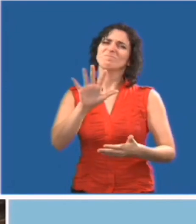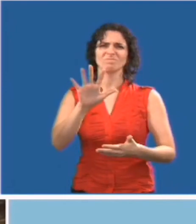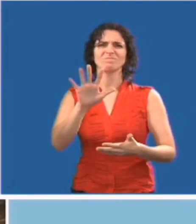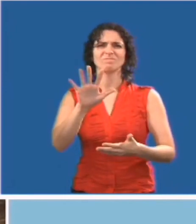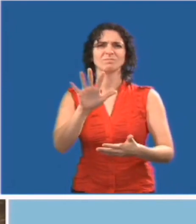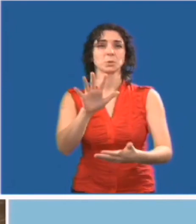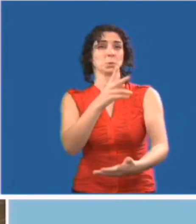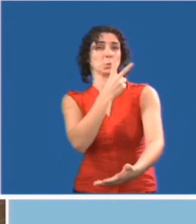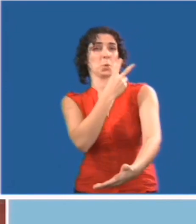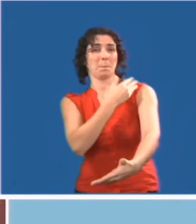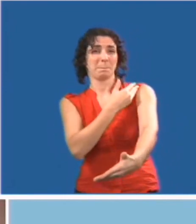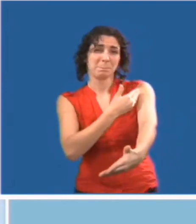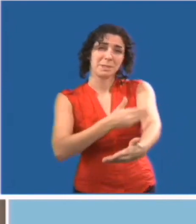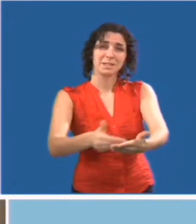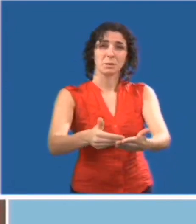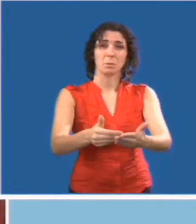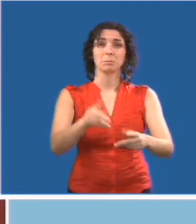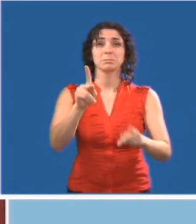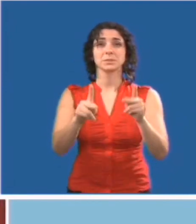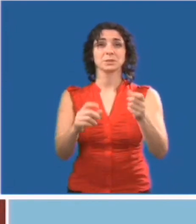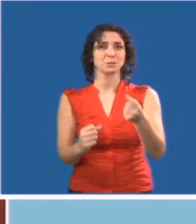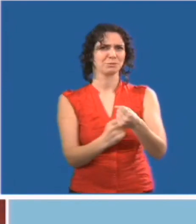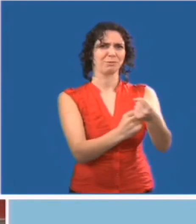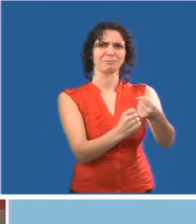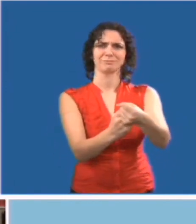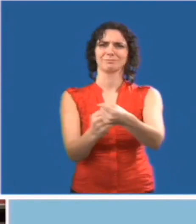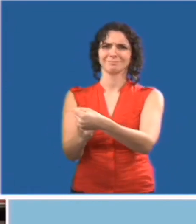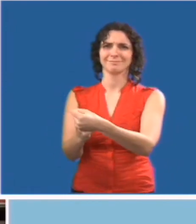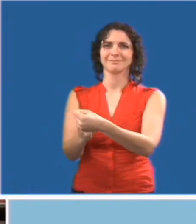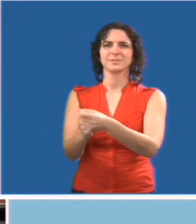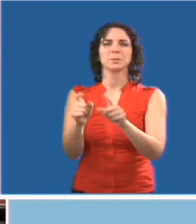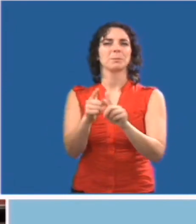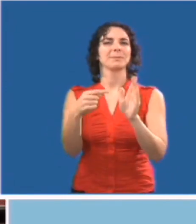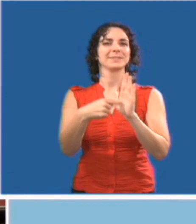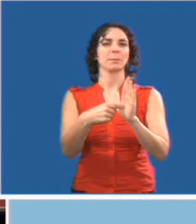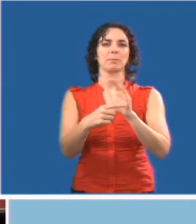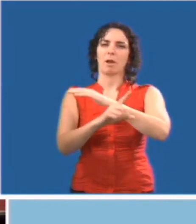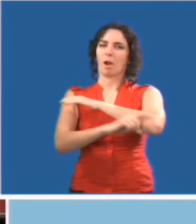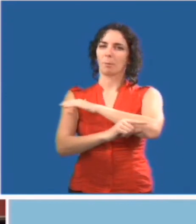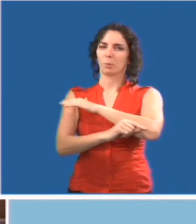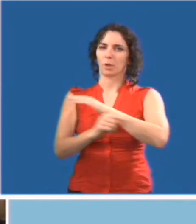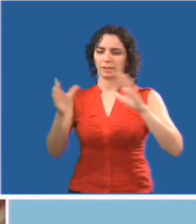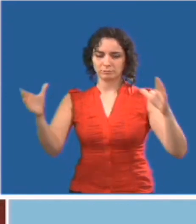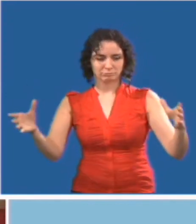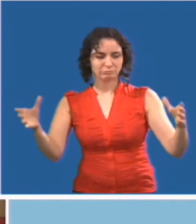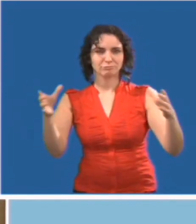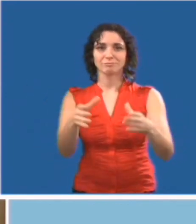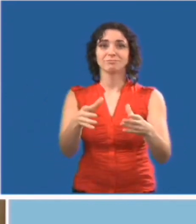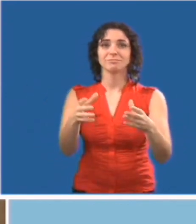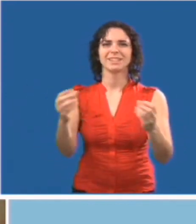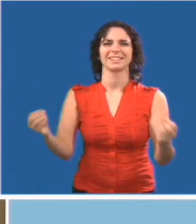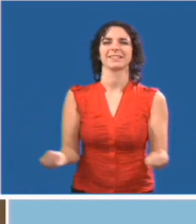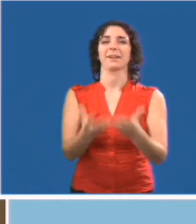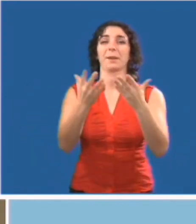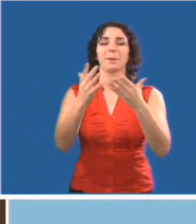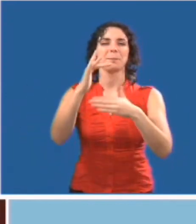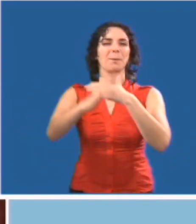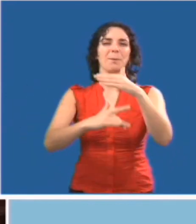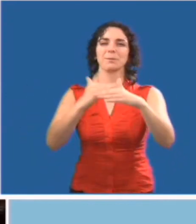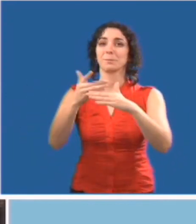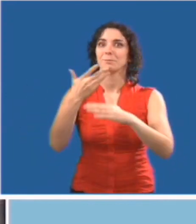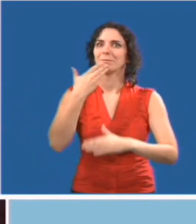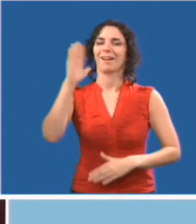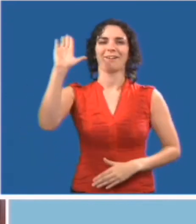employés des conseils scolaires de la province, créeront ce monde. Pensez aux